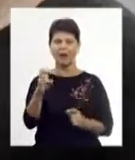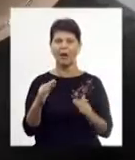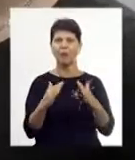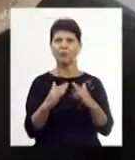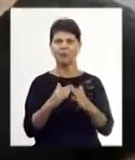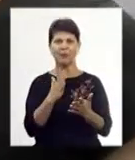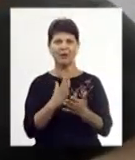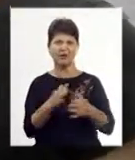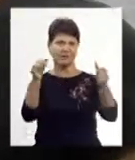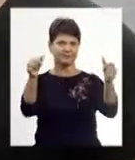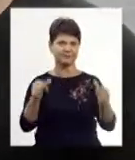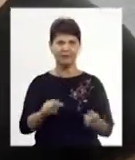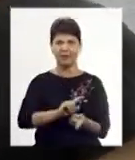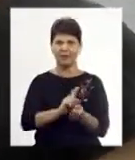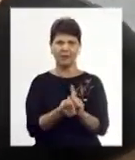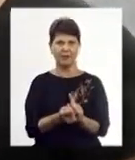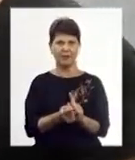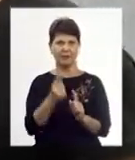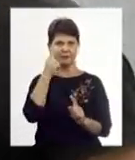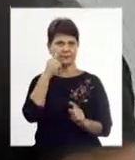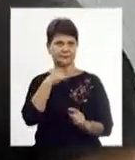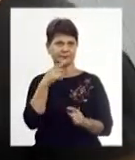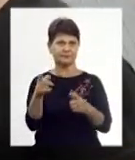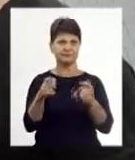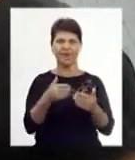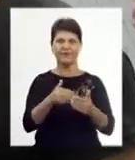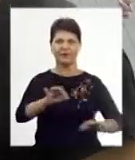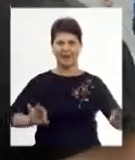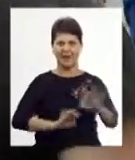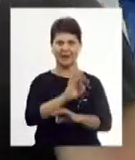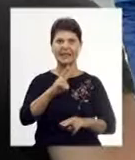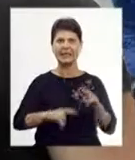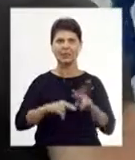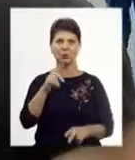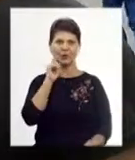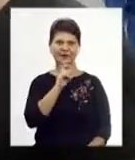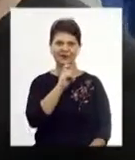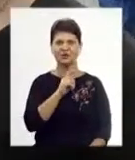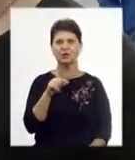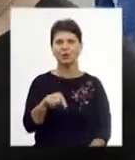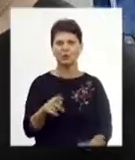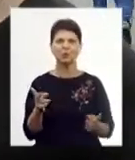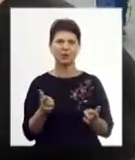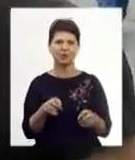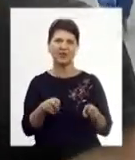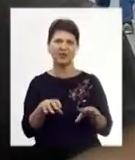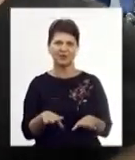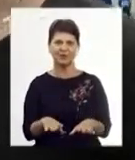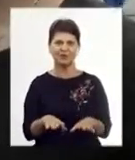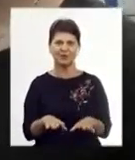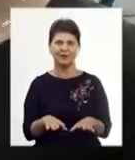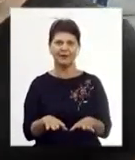Є вивіски, які навпаки відволікають увагу від архітектури. Тобто тут вже потрібно вирішувати